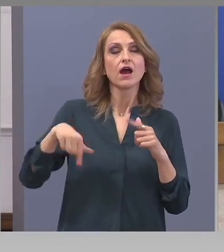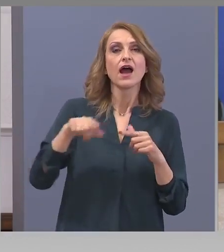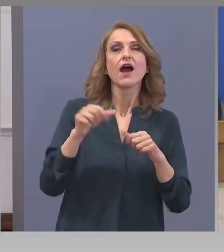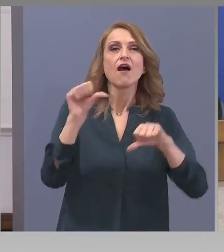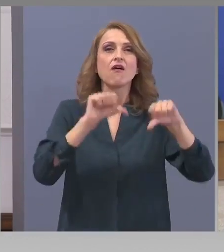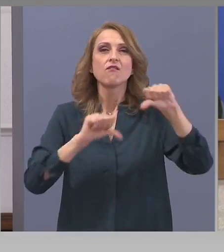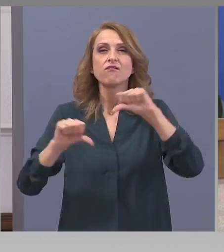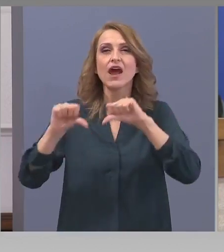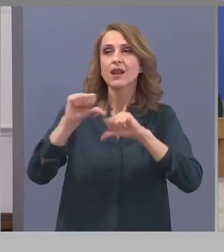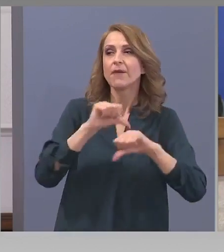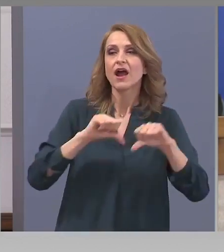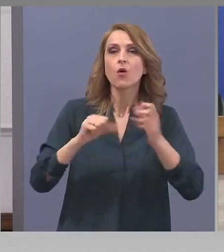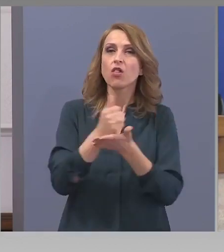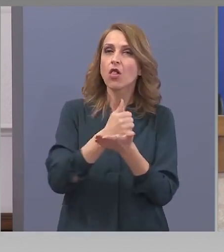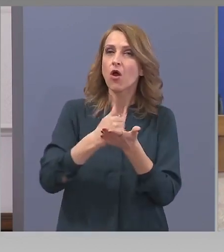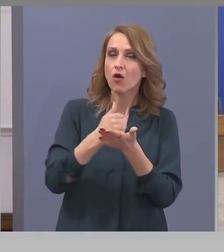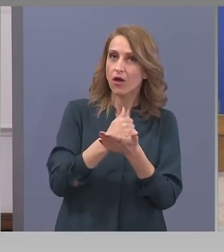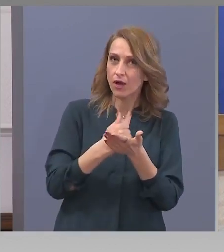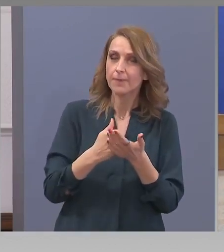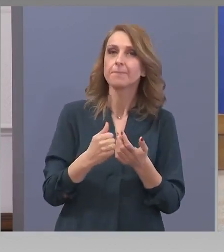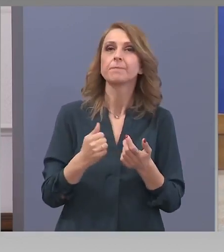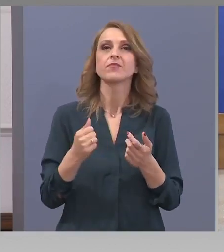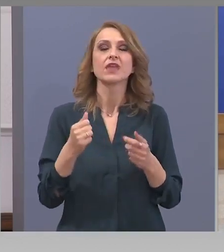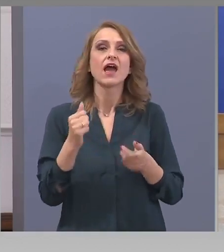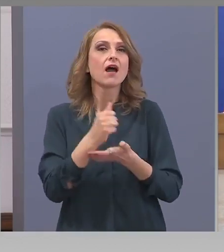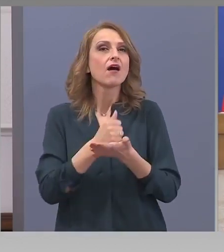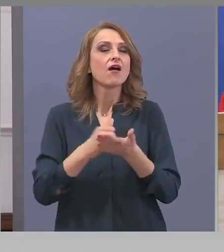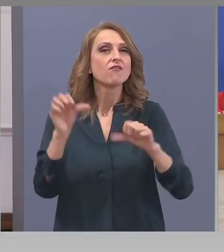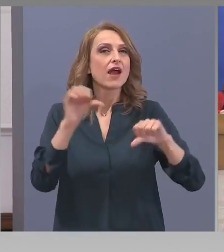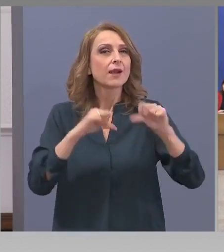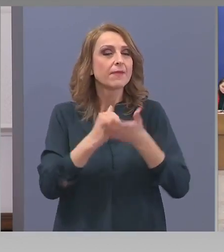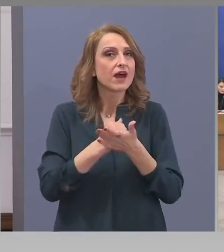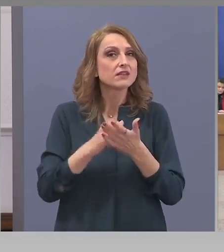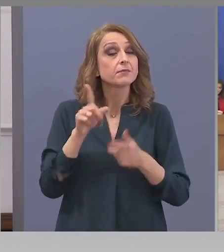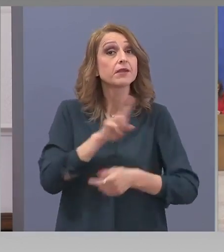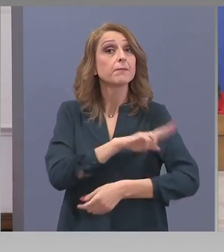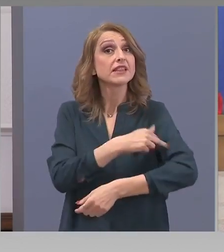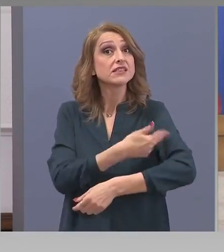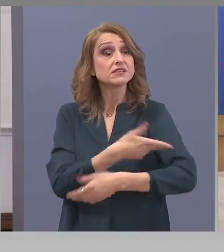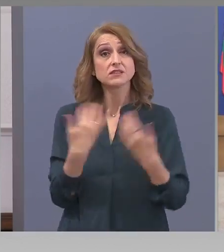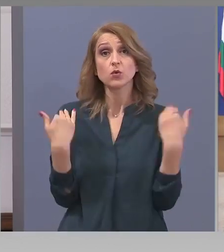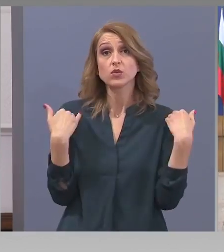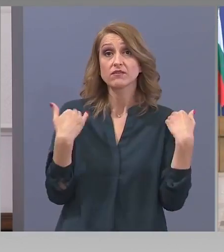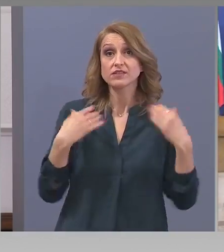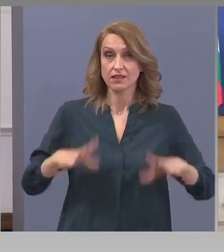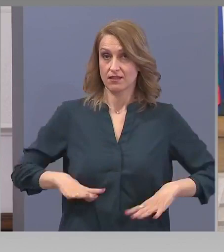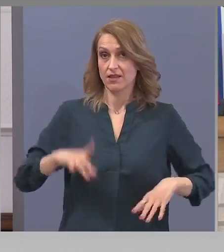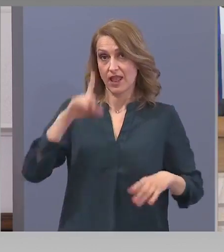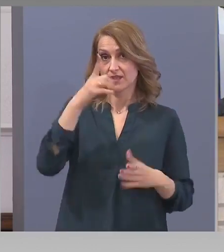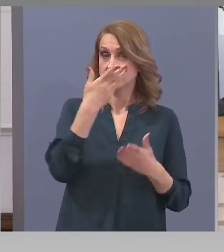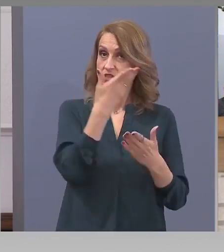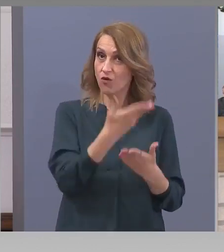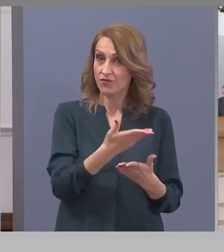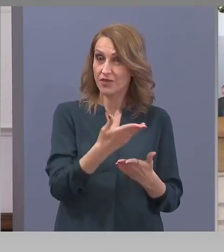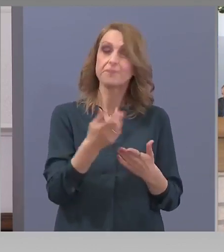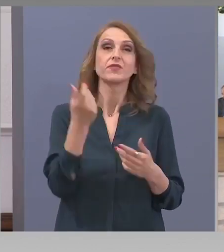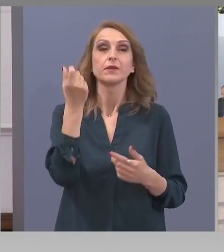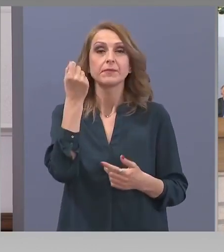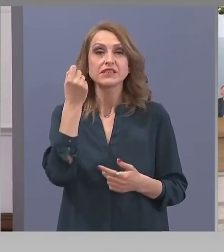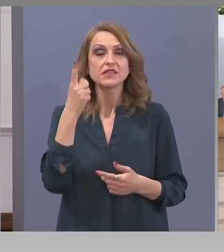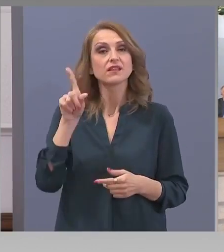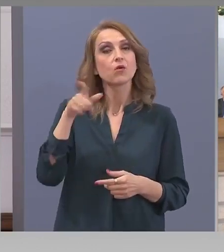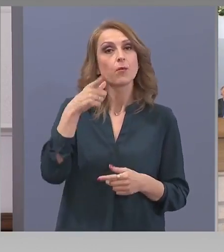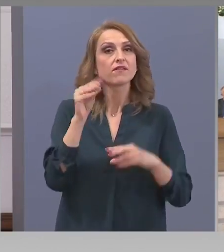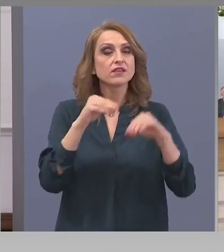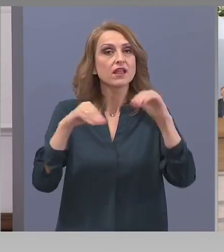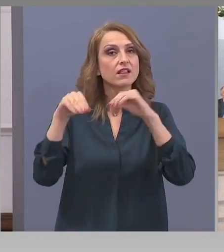фармакология, фармакотерапия и токсикология на фармацевтичен факултет при Медицински университет град София. Председател на Управител на Свет